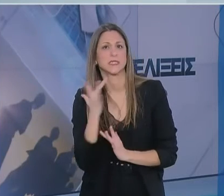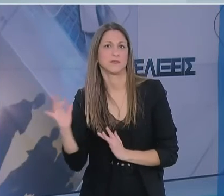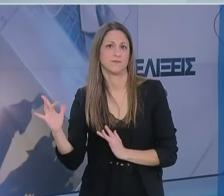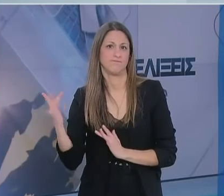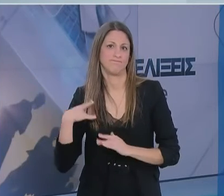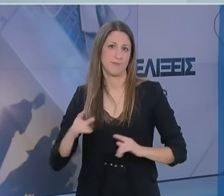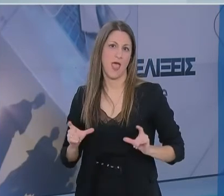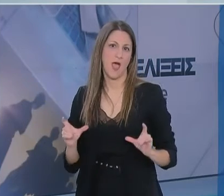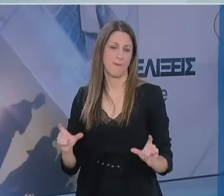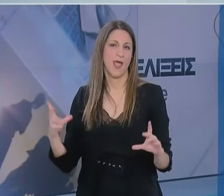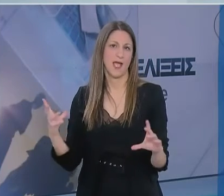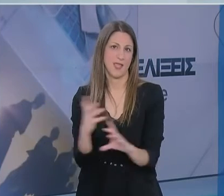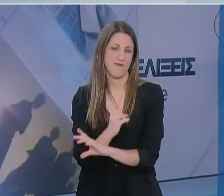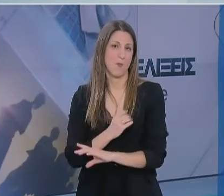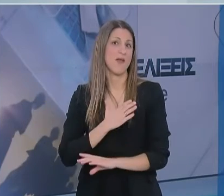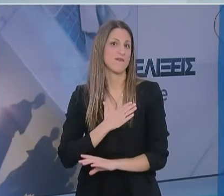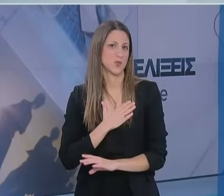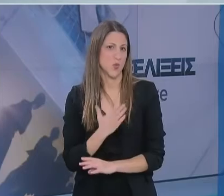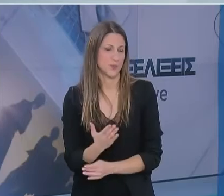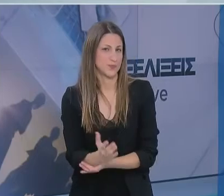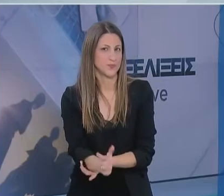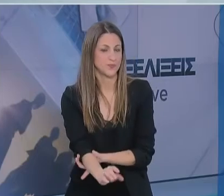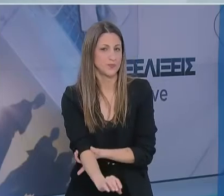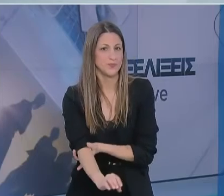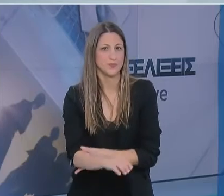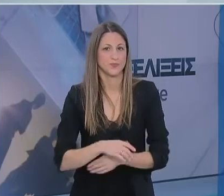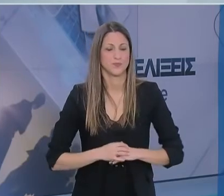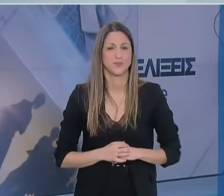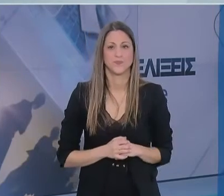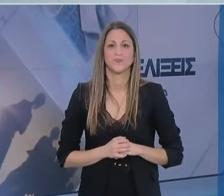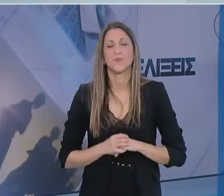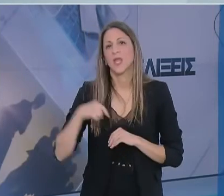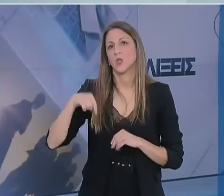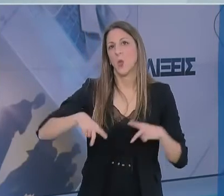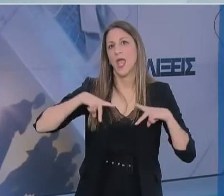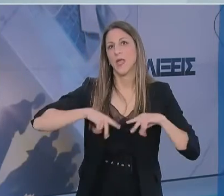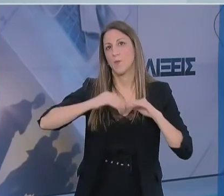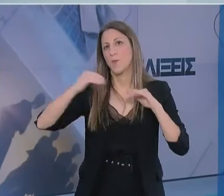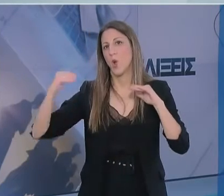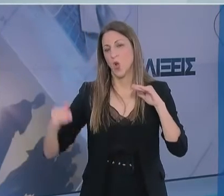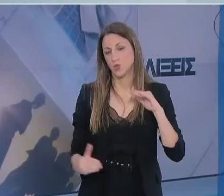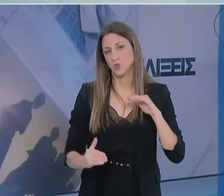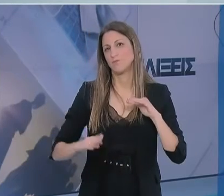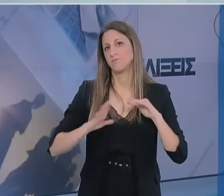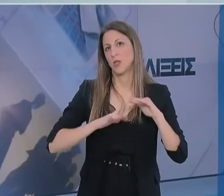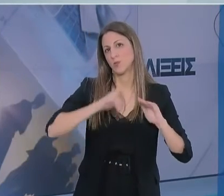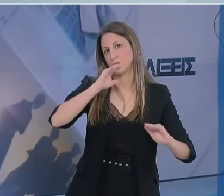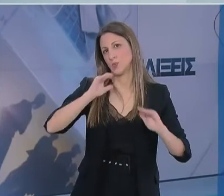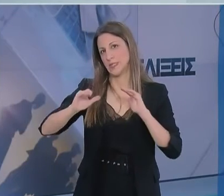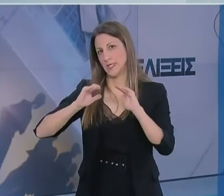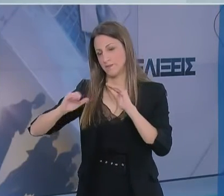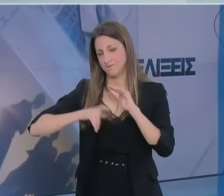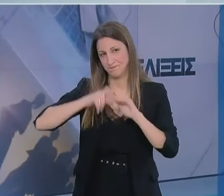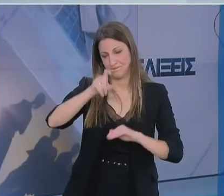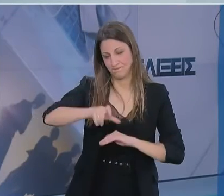ίου. Σας ευχαριστώ. Ευχαριστούμε κύριε καθηγητά. Το λόγο έχει ο κύριος Χαραδαλιάς. Καλησπέρα σε την πολιτική προστασία. Τις